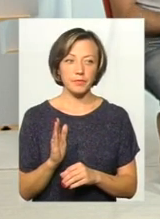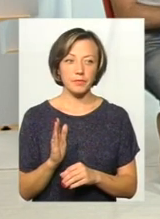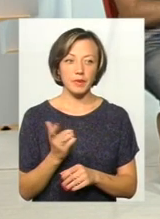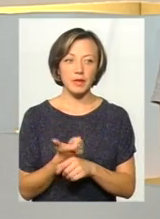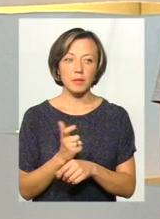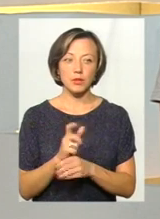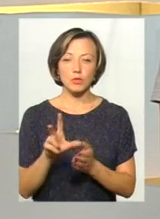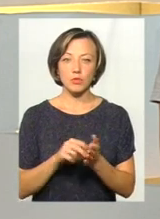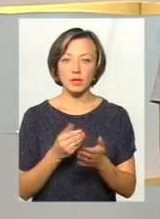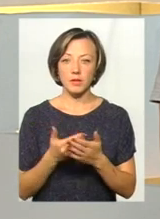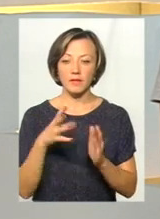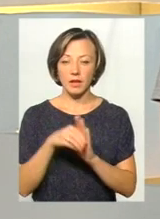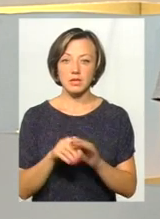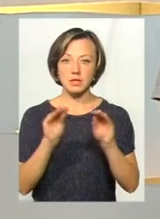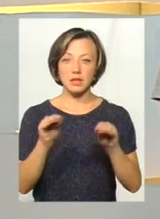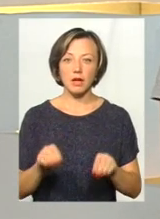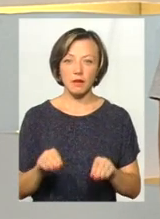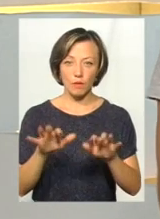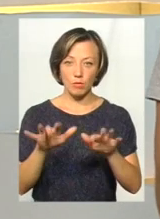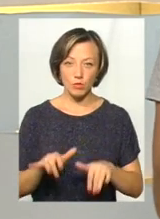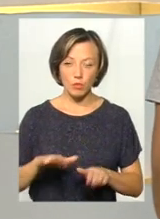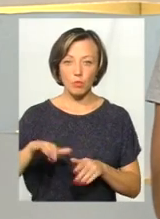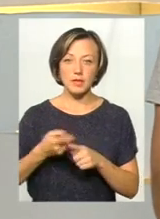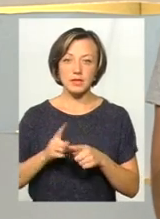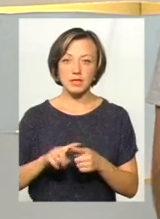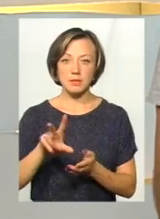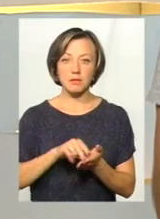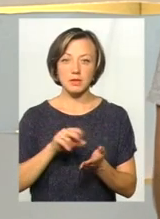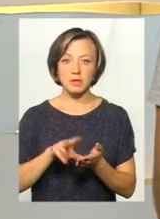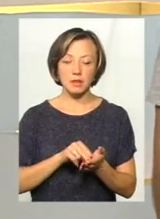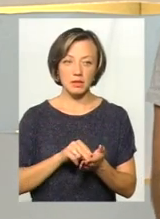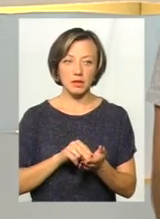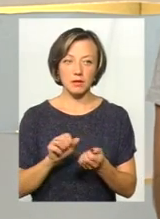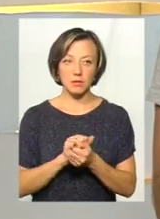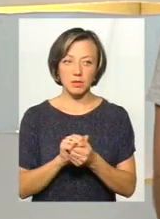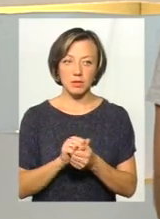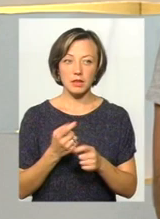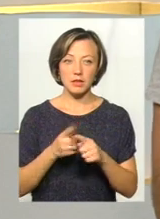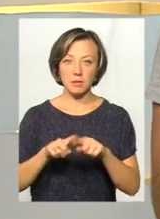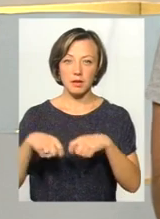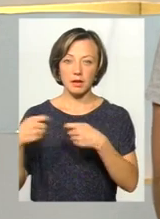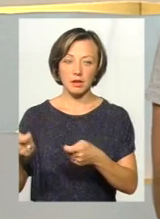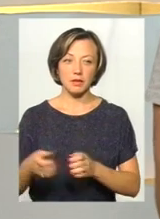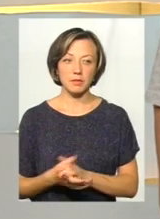Коли потрібно внести дані в комп'ютер, і потім це все записати на папірець, і це все передати.